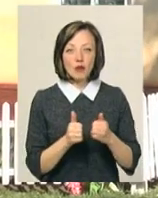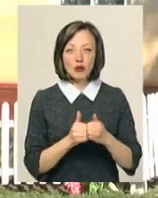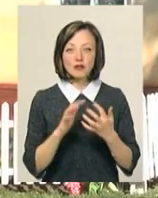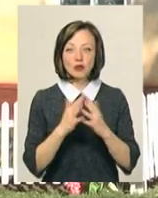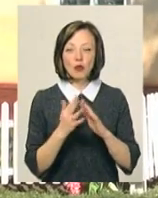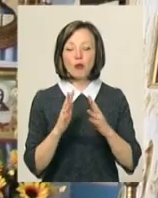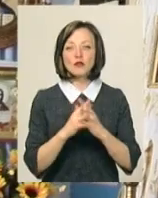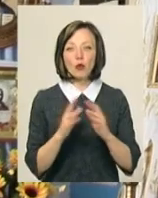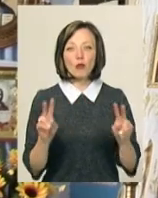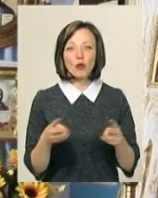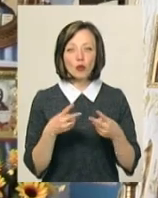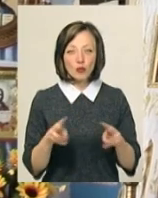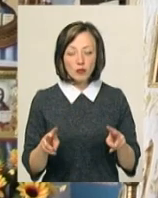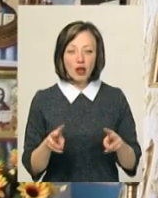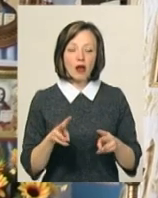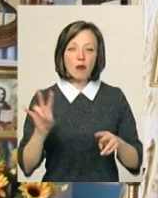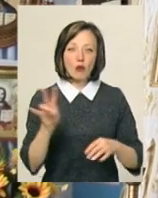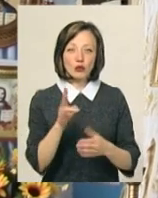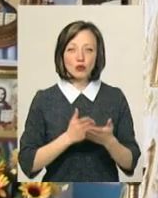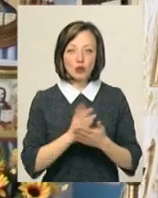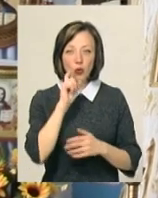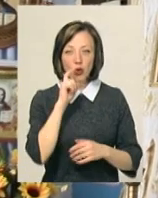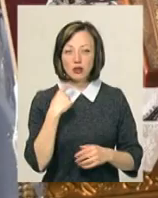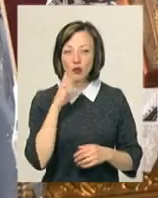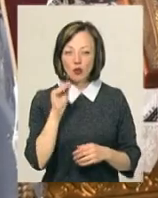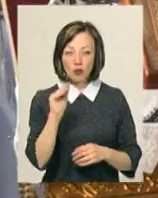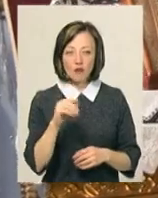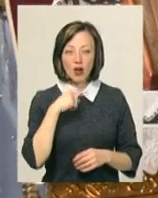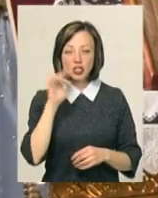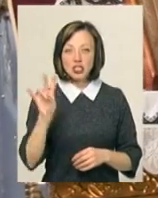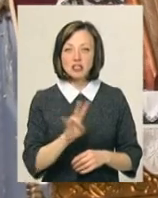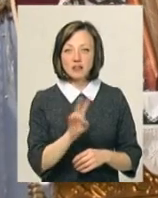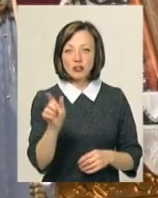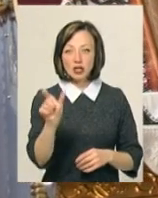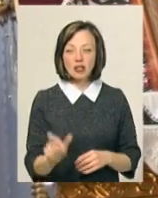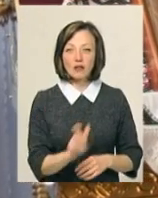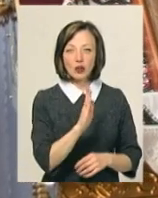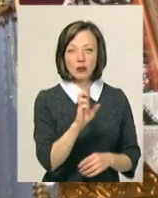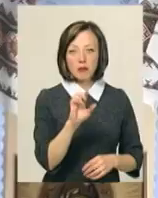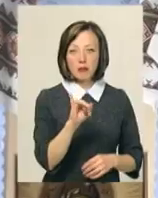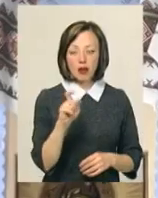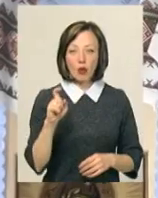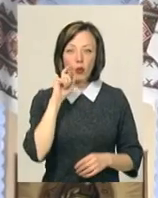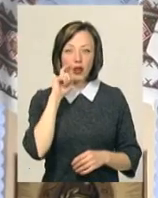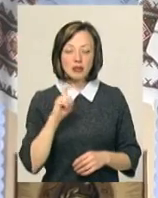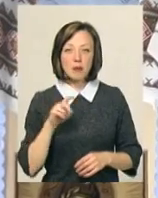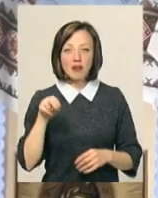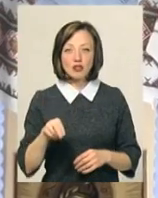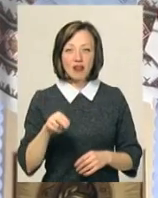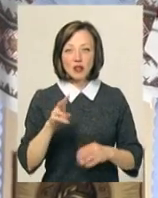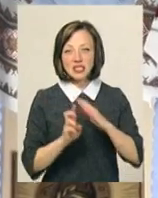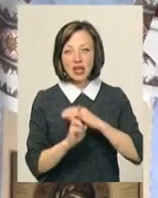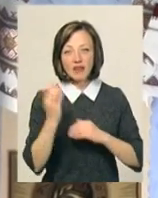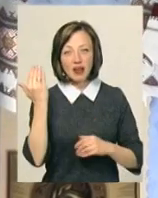музеї бойової слави богослужіння відправляють українською мовою, каже священник Володимир Бих, котрий представляє у селі Українську православну церкву